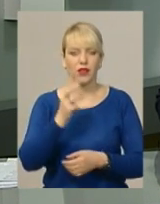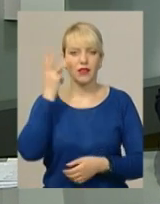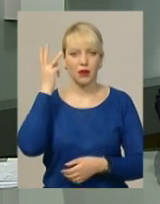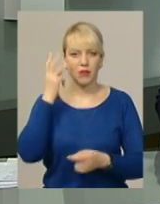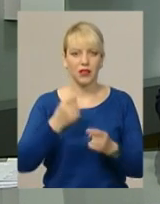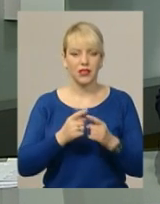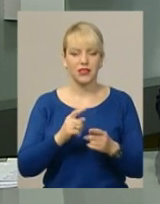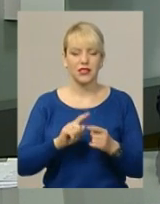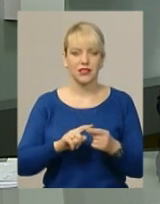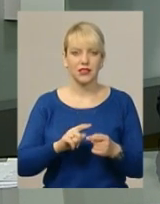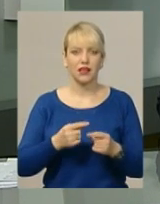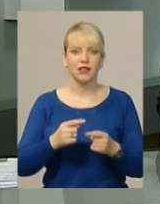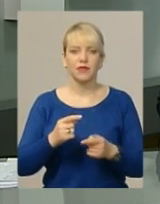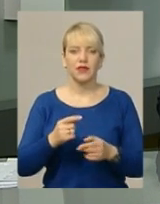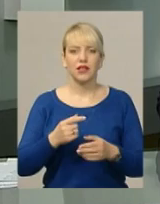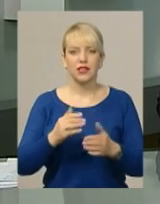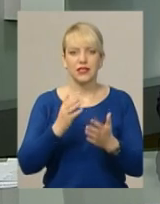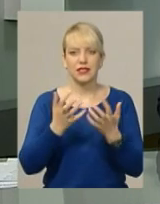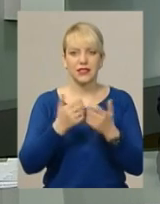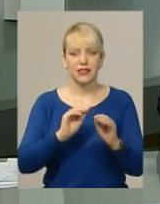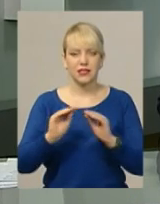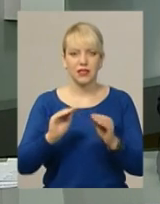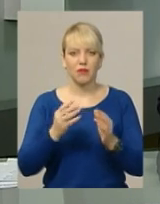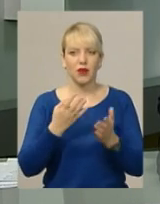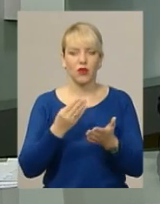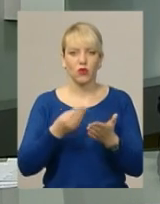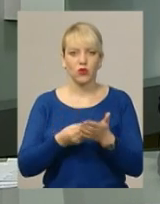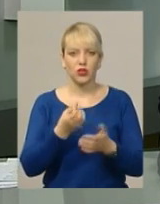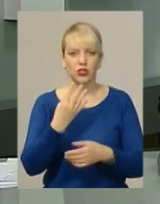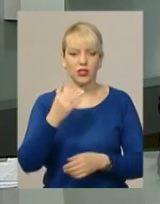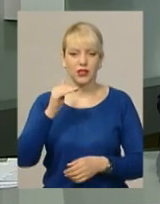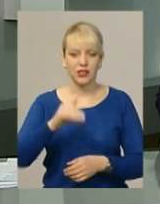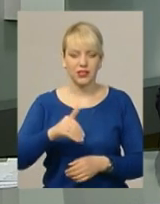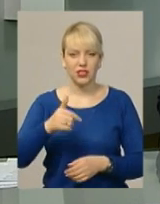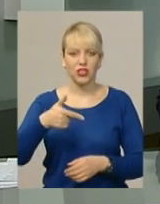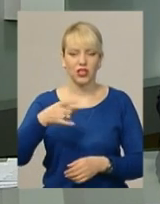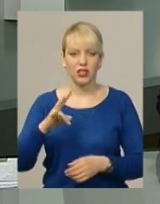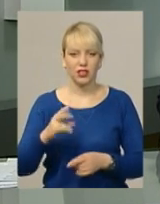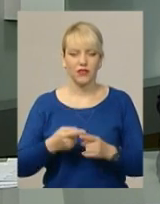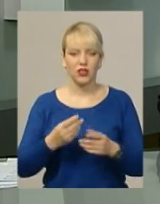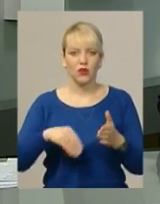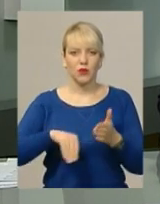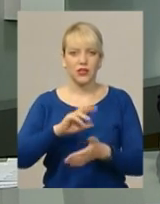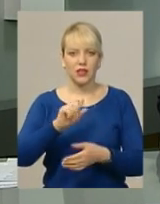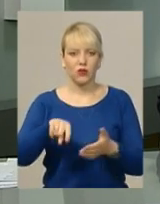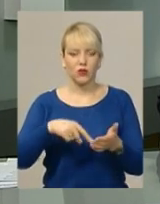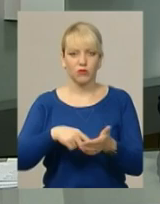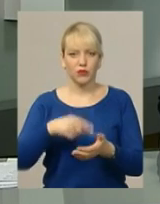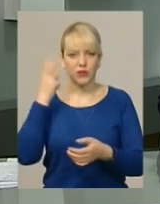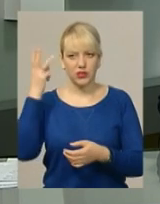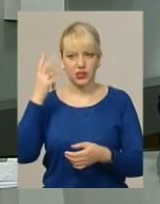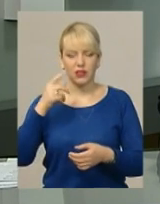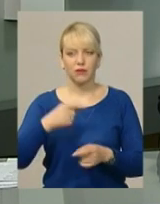мультимедійної системи – 400 тисяч гривень. Її придбали за кошти з бюджету міста Хмельницького. За словами ректора академії Олега